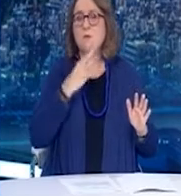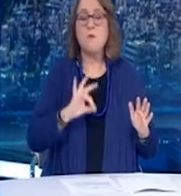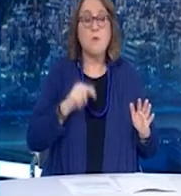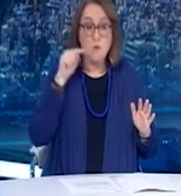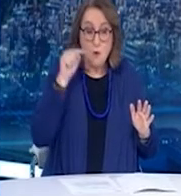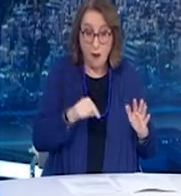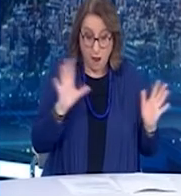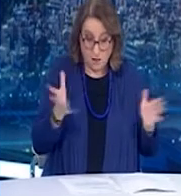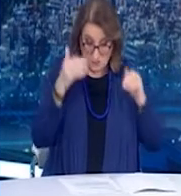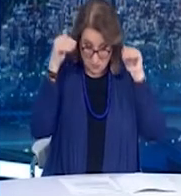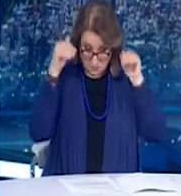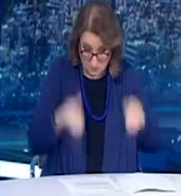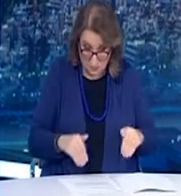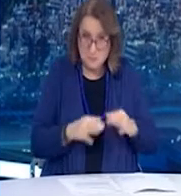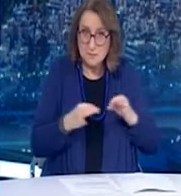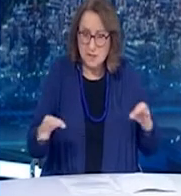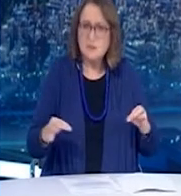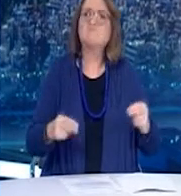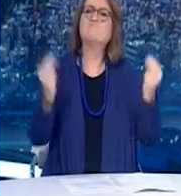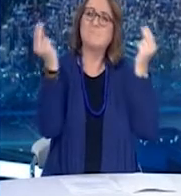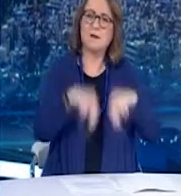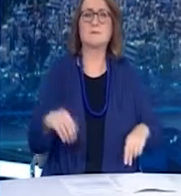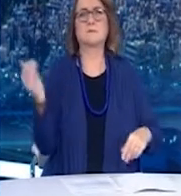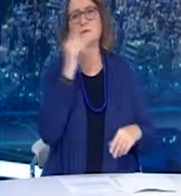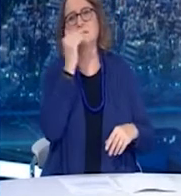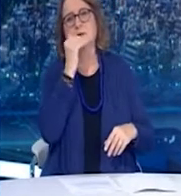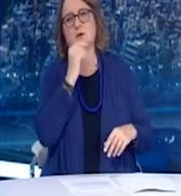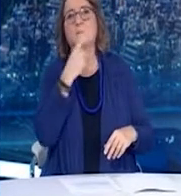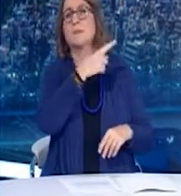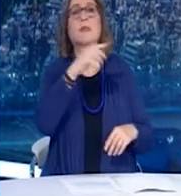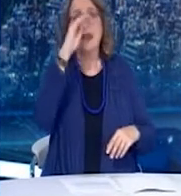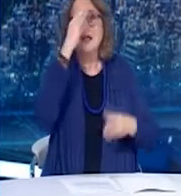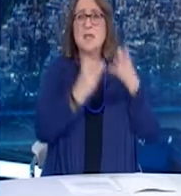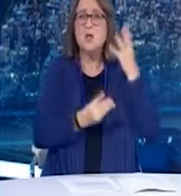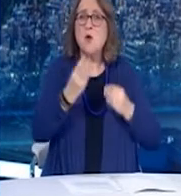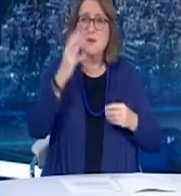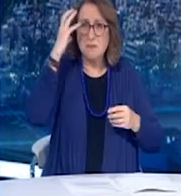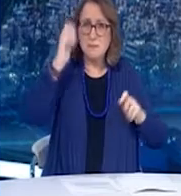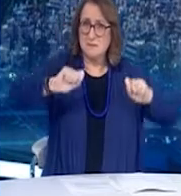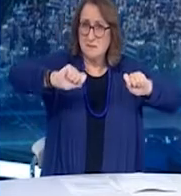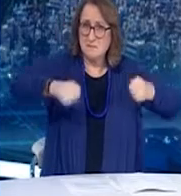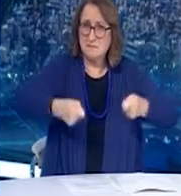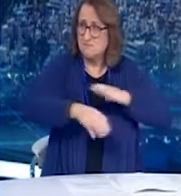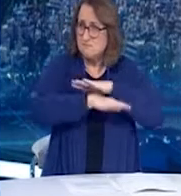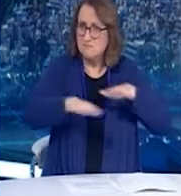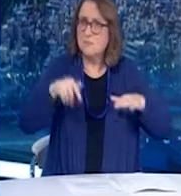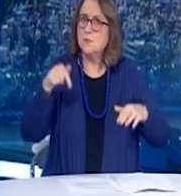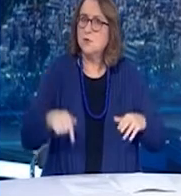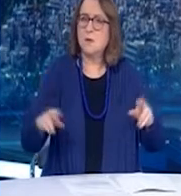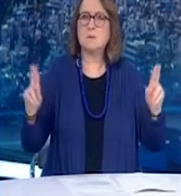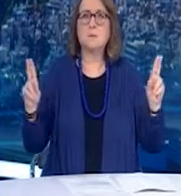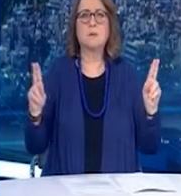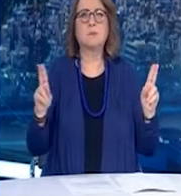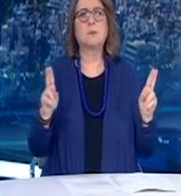Όπως αποδεικνύει και η περίπτωση των Ιωαννίνων, όπου τις τελευταίες ημέρες έχουμε τις πρώτες ενδείξεις μείωσης του επιδημιολογικού φορτίου. Φαίνεται λοιπόν ότι όταν οι